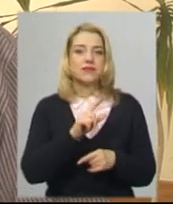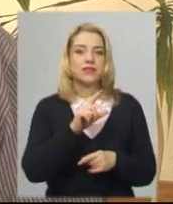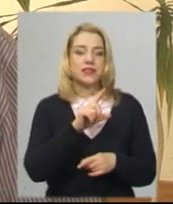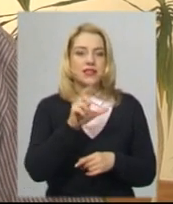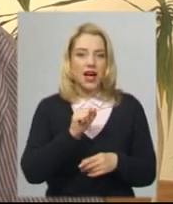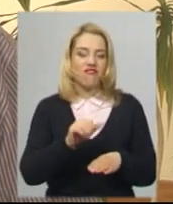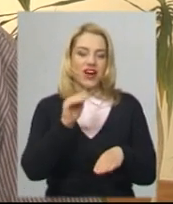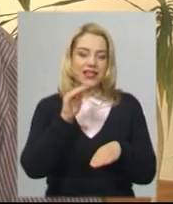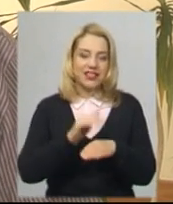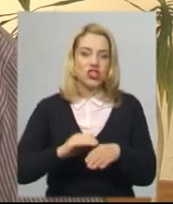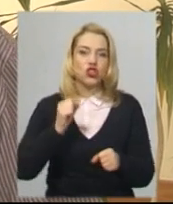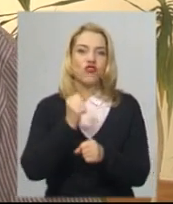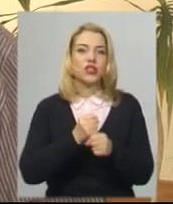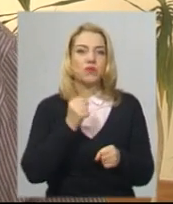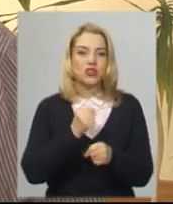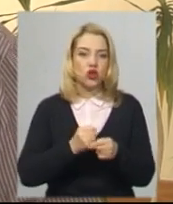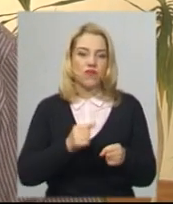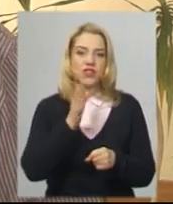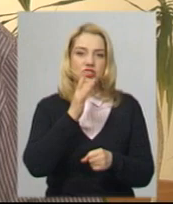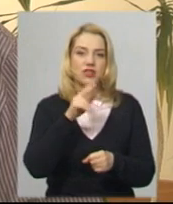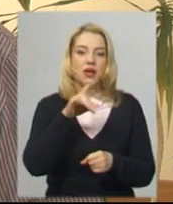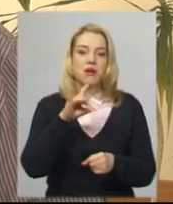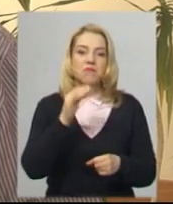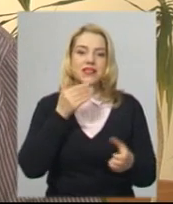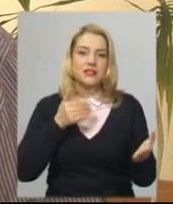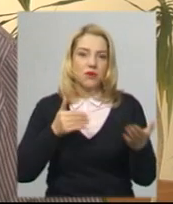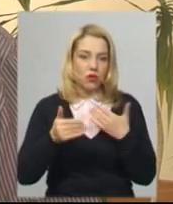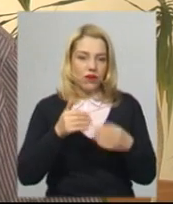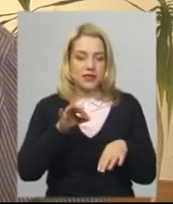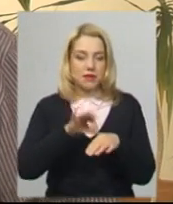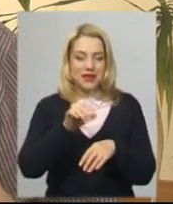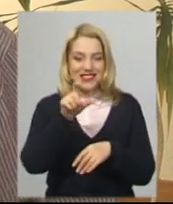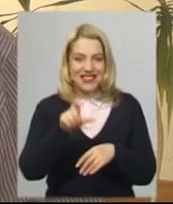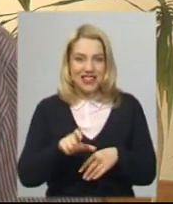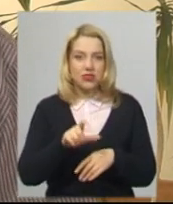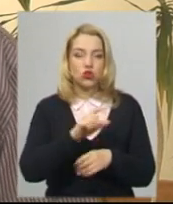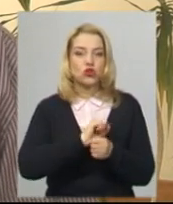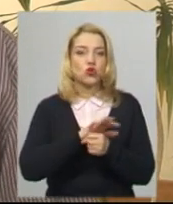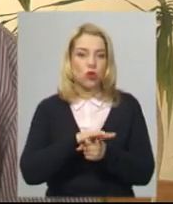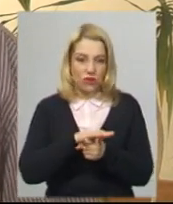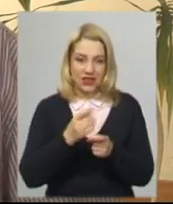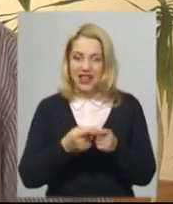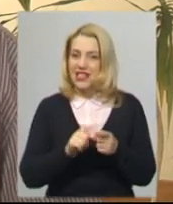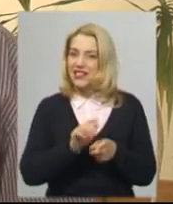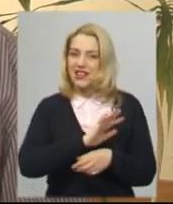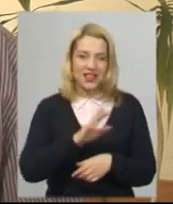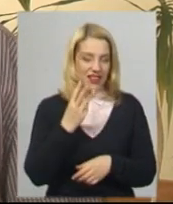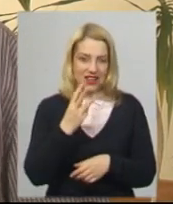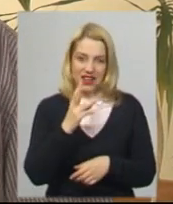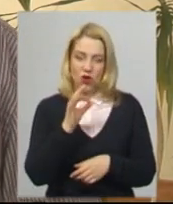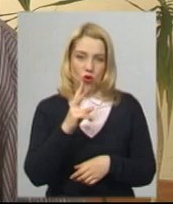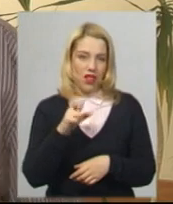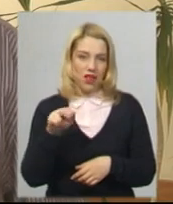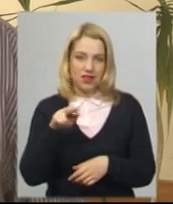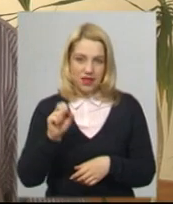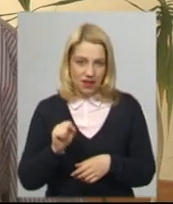відпрацьований час при спілкуванні з пацієнтом з COVID. Через те не 3 оклади, не 300%,